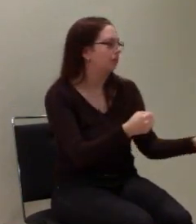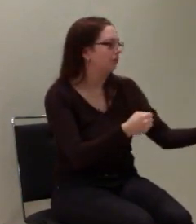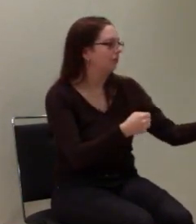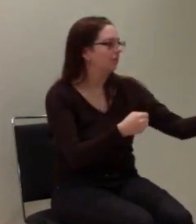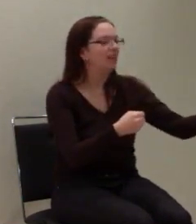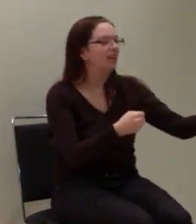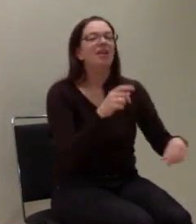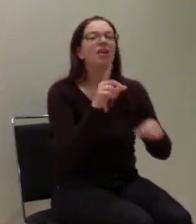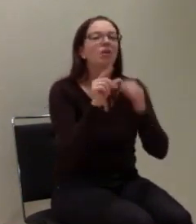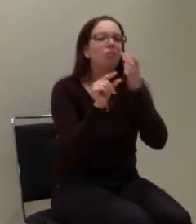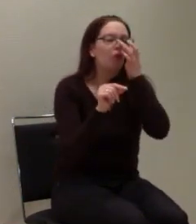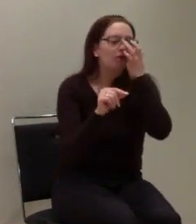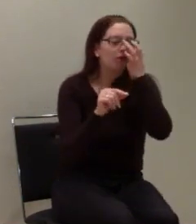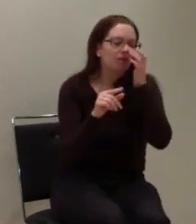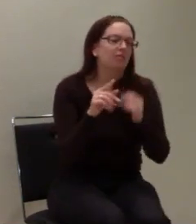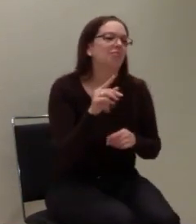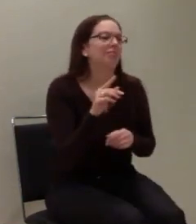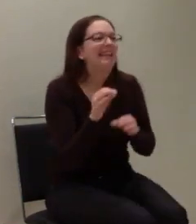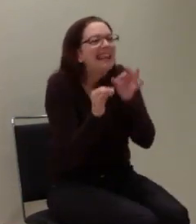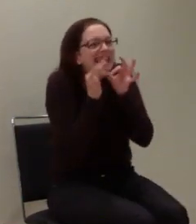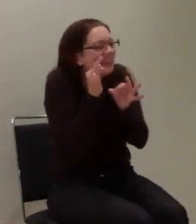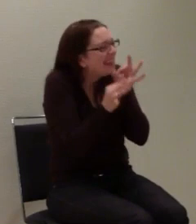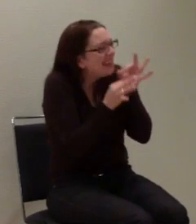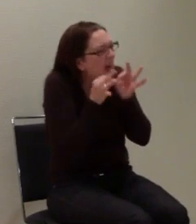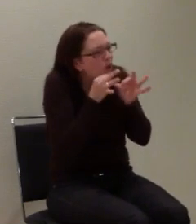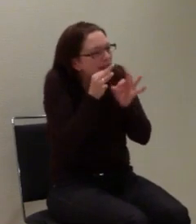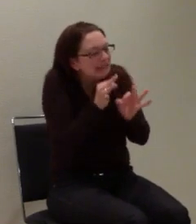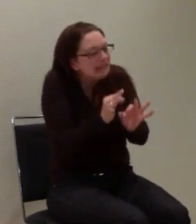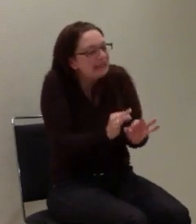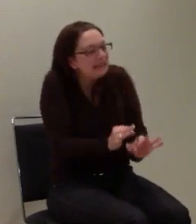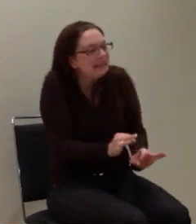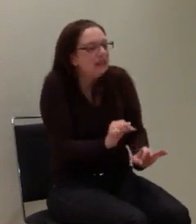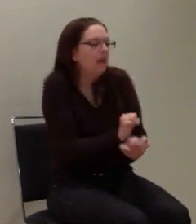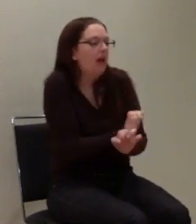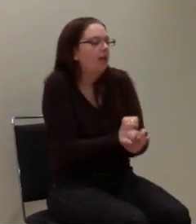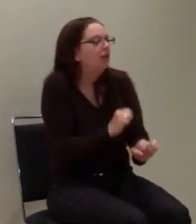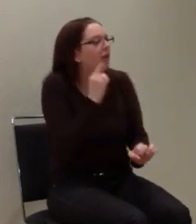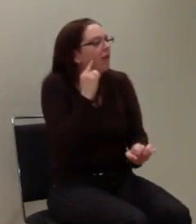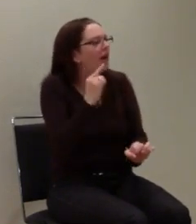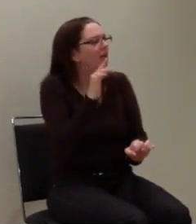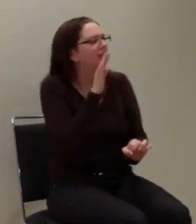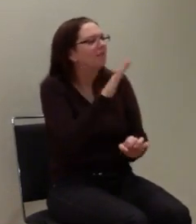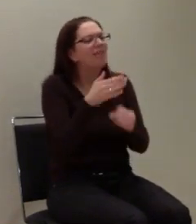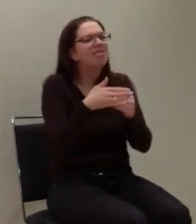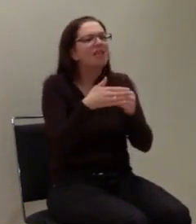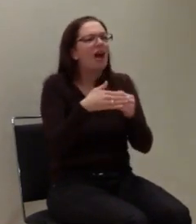Zellortung ist ausreichend, um eine Zuordnung zu einer Rettungsleitstelle herzustellen.